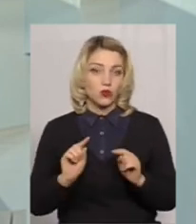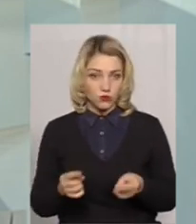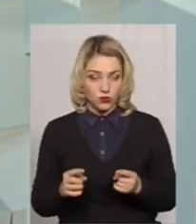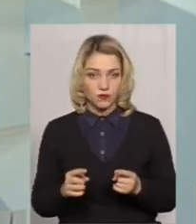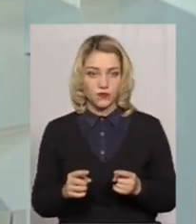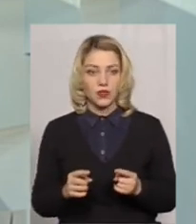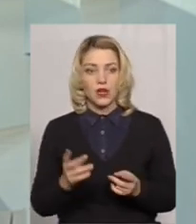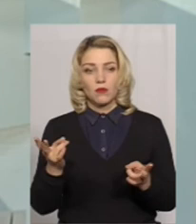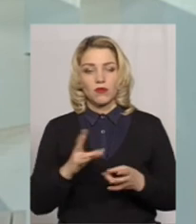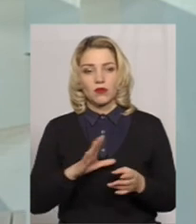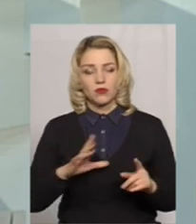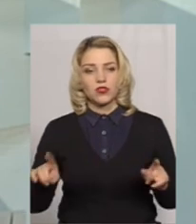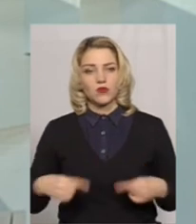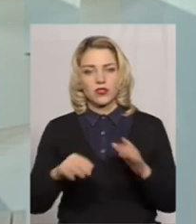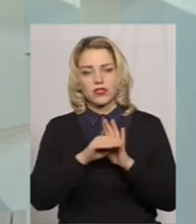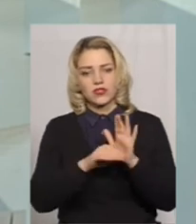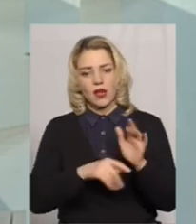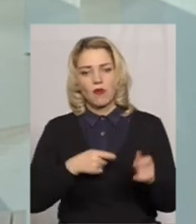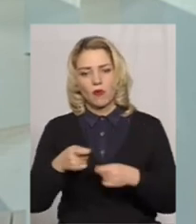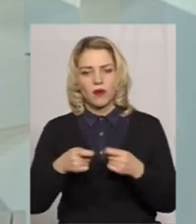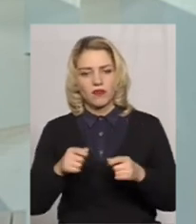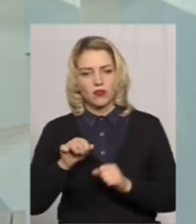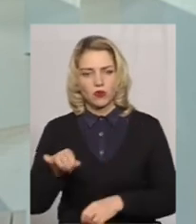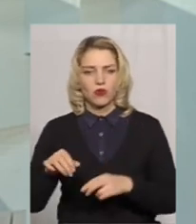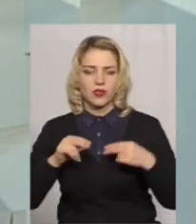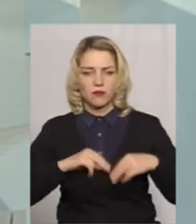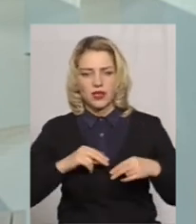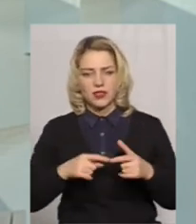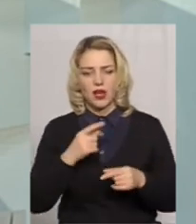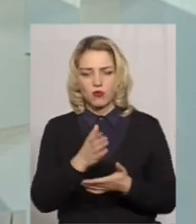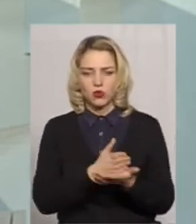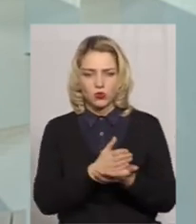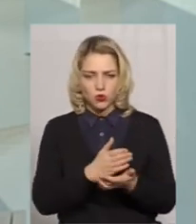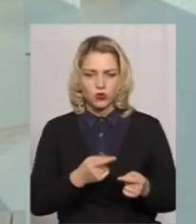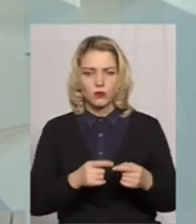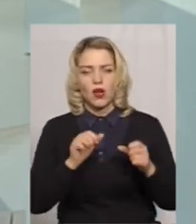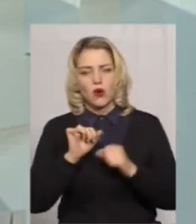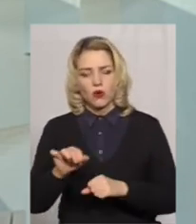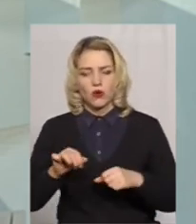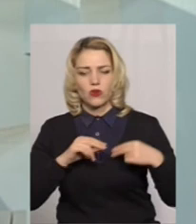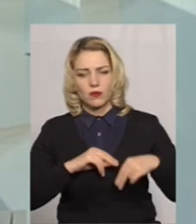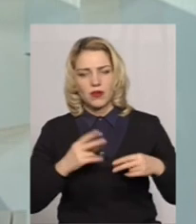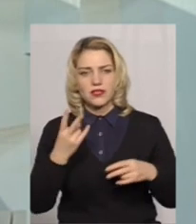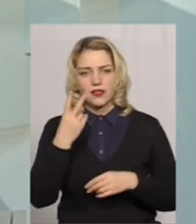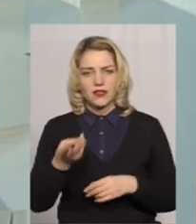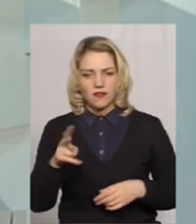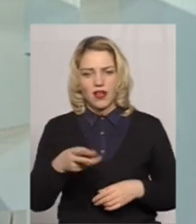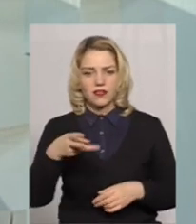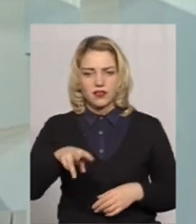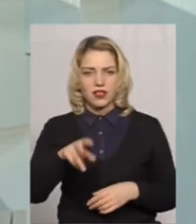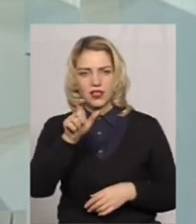має бути створена система управління охоронною праці або служба охорони праці, 2-3 інженера з охорони праці, які